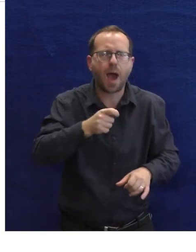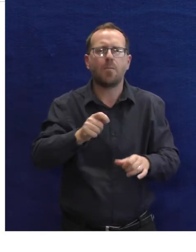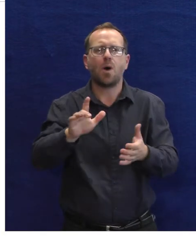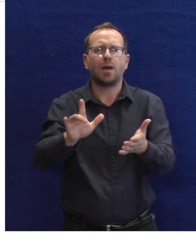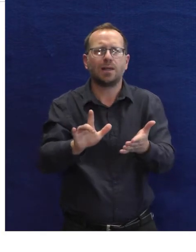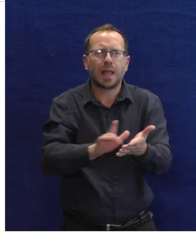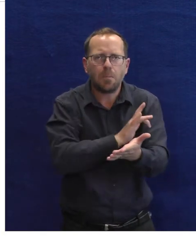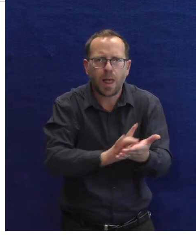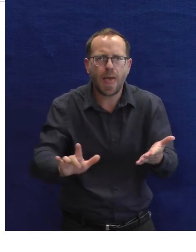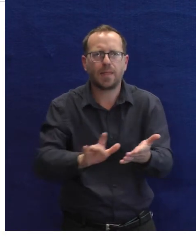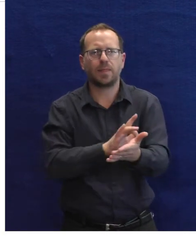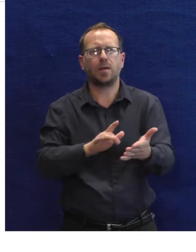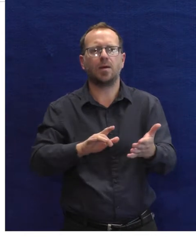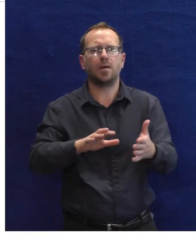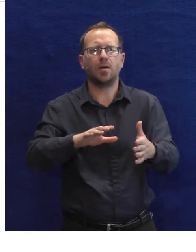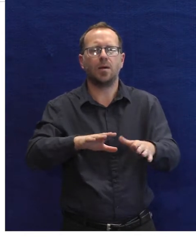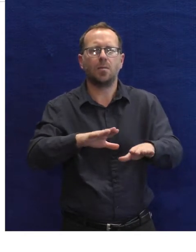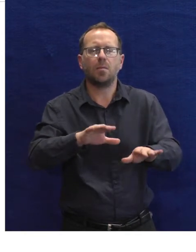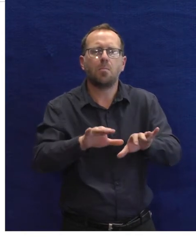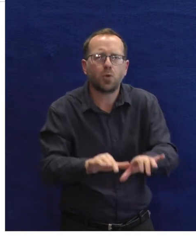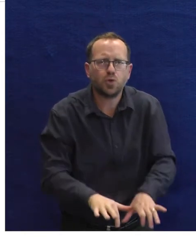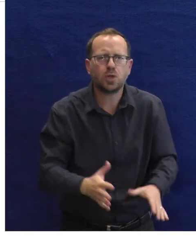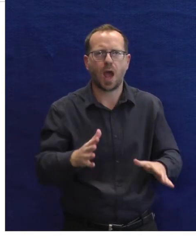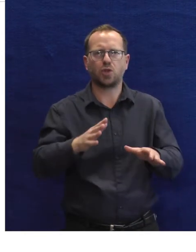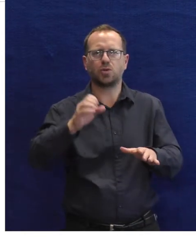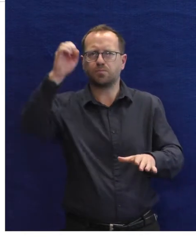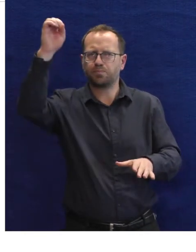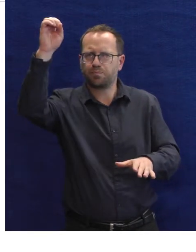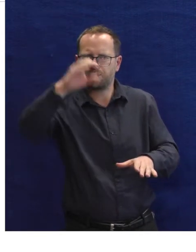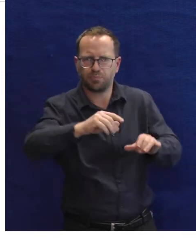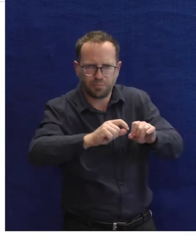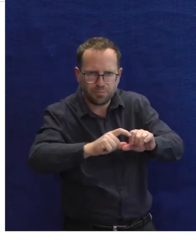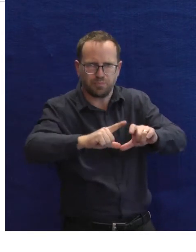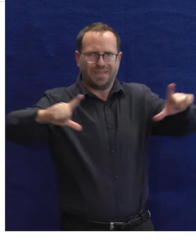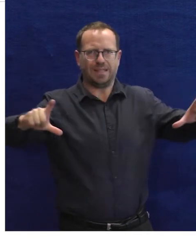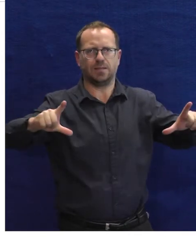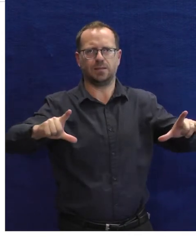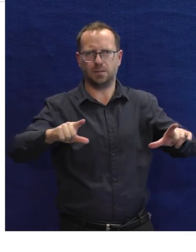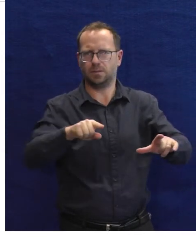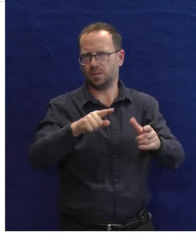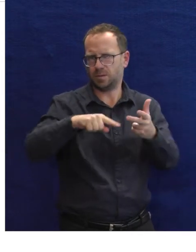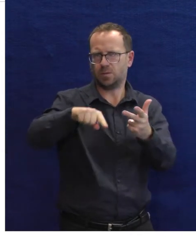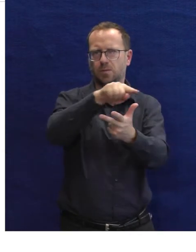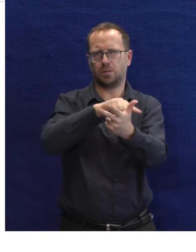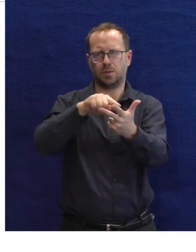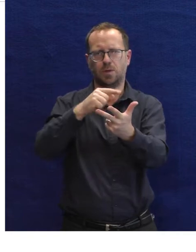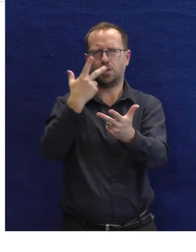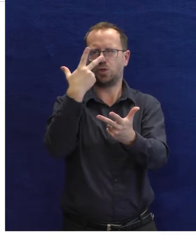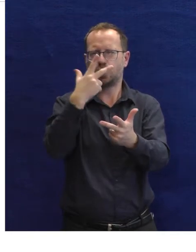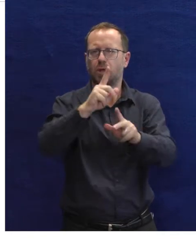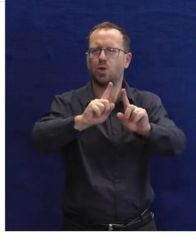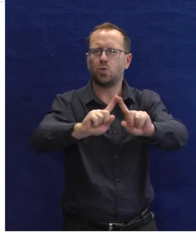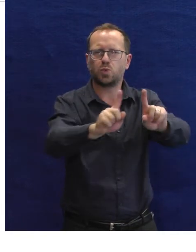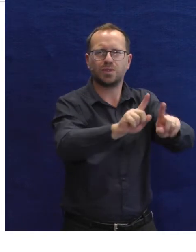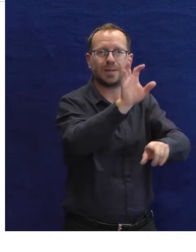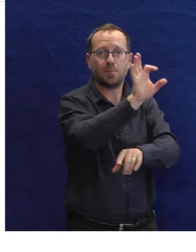nebo půjčujeme tablety a počítače právě studentům do škol. Já poprosím Andreu,